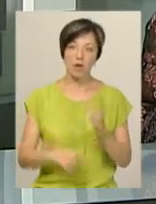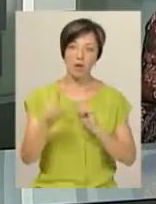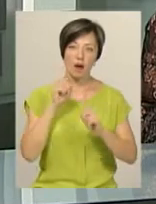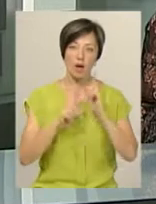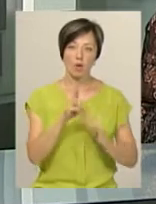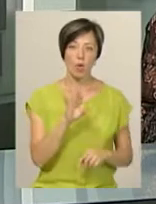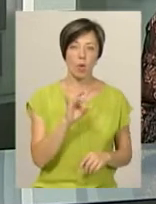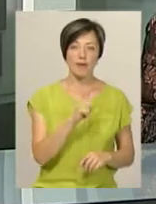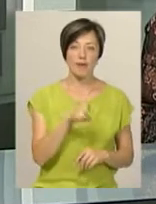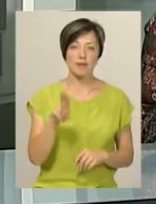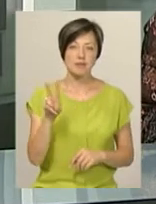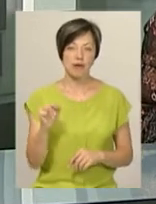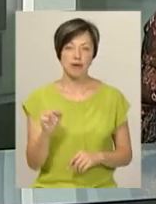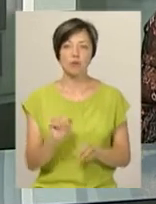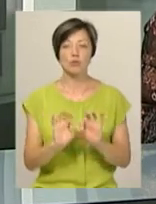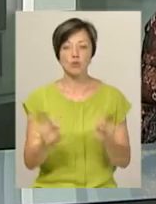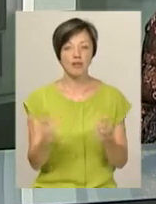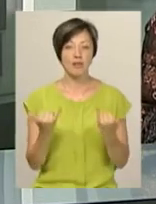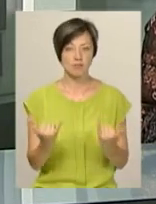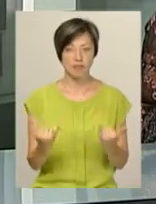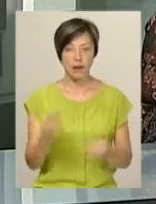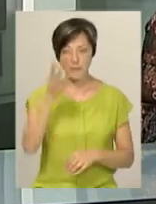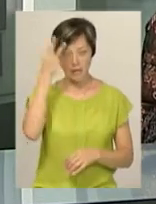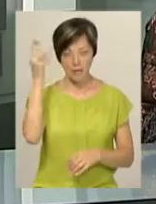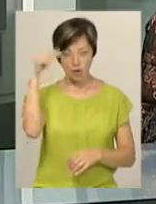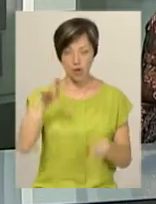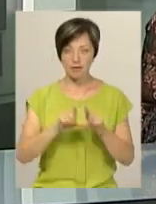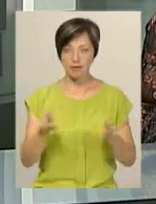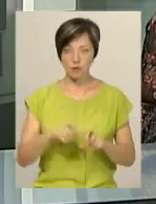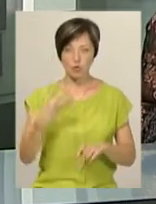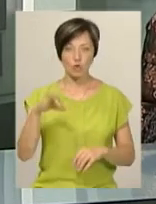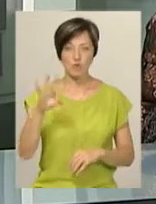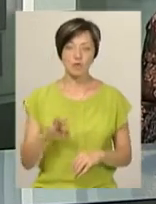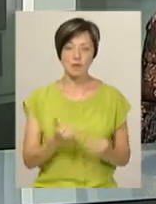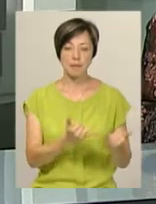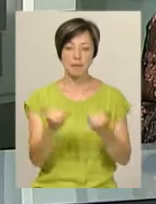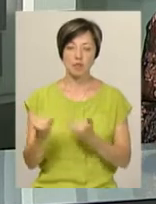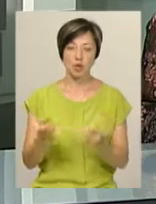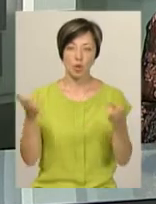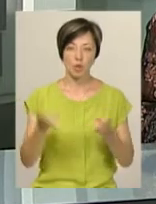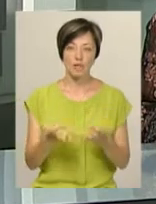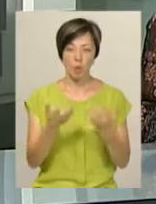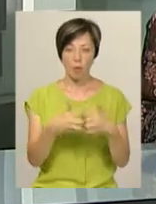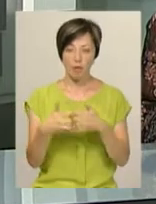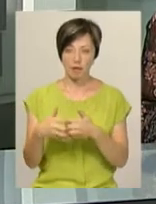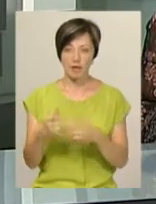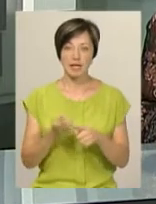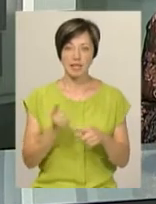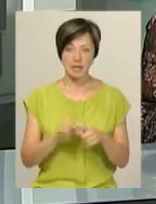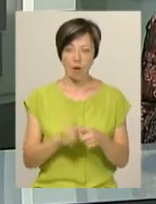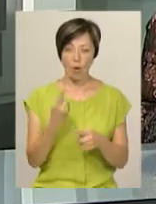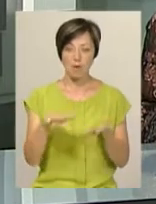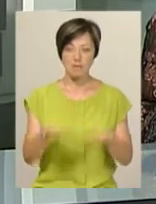Людмила Корнієцька розповіла, що наразі хмельницькі навчальні заклади на 40% забезпечені необхідним обладнанням, а це